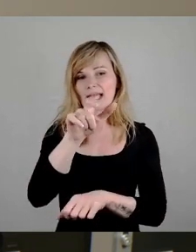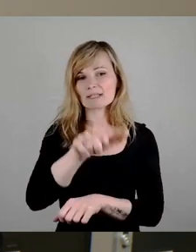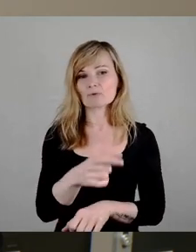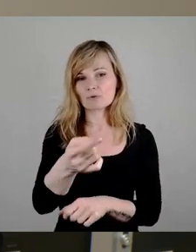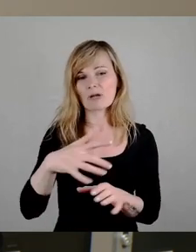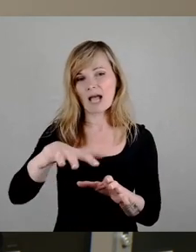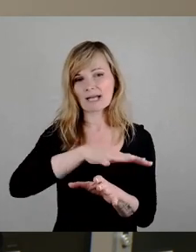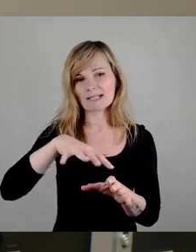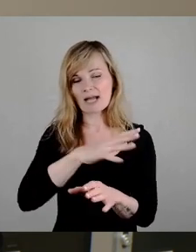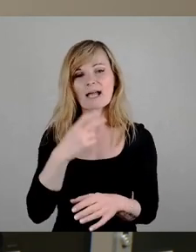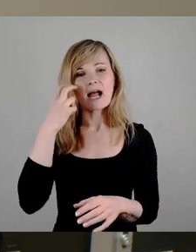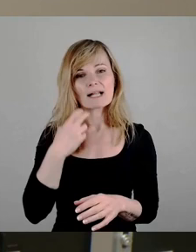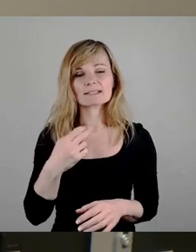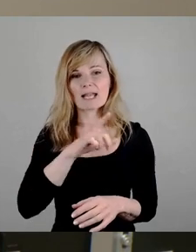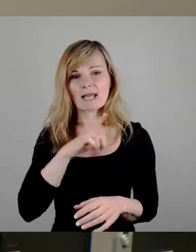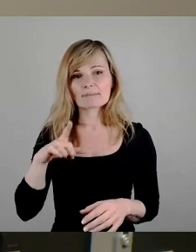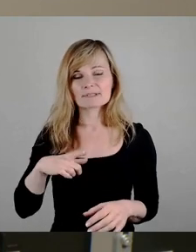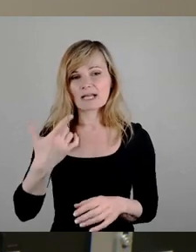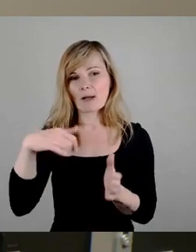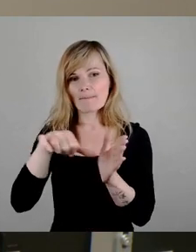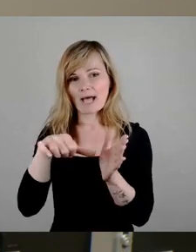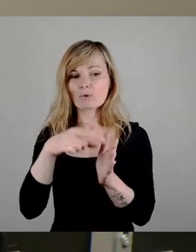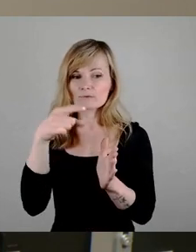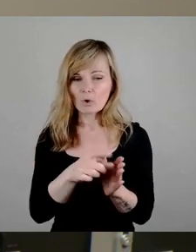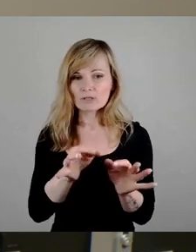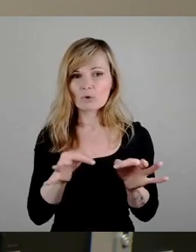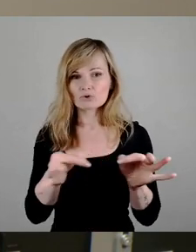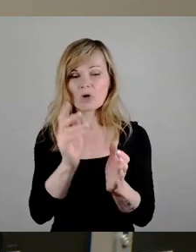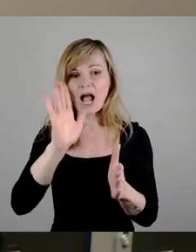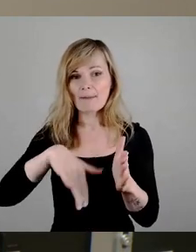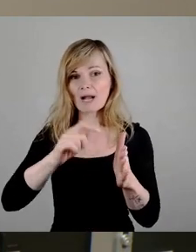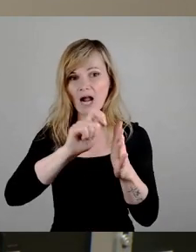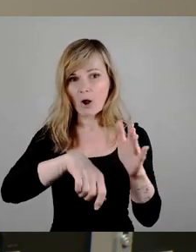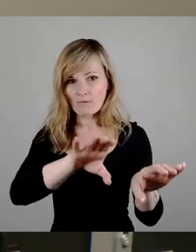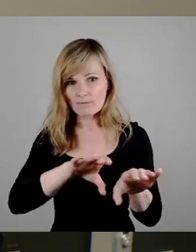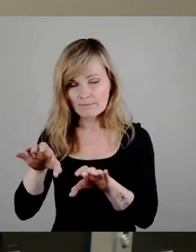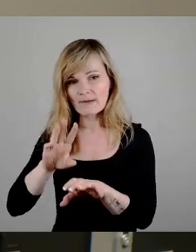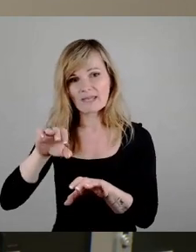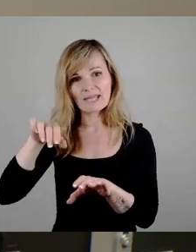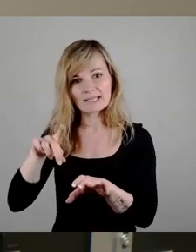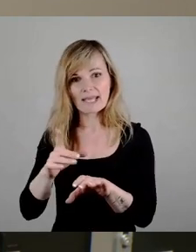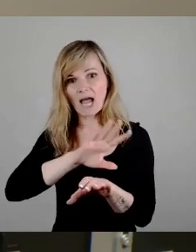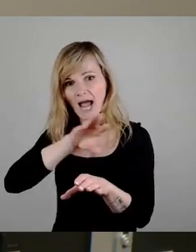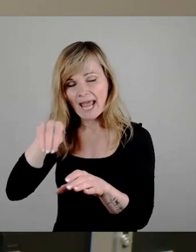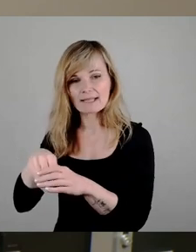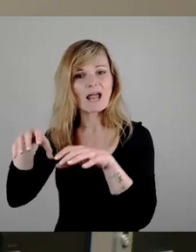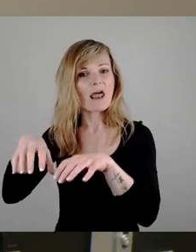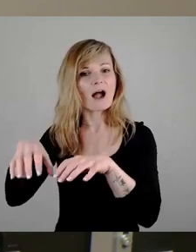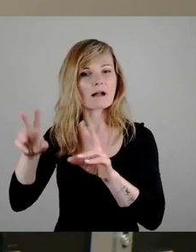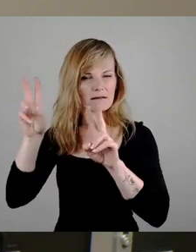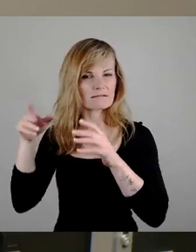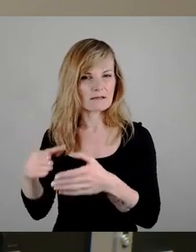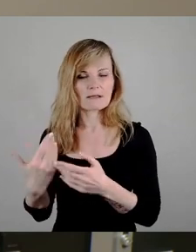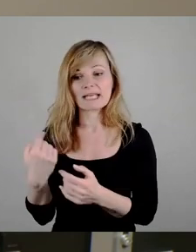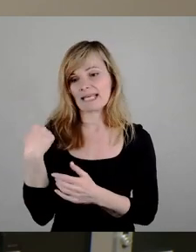Bahnhofs Grundstücke abzukaufen und teilweise auch wieder in die WED einzulagern. Die Gründe dazu wurden hinreichend schon von Herrn Engel beschrieben. Die